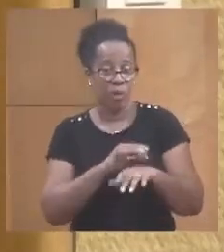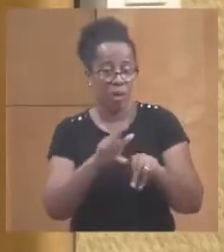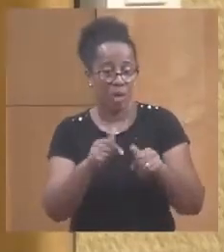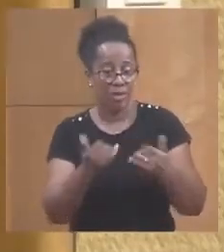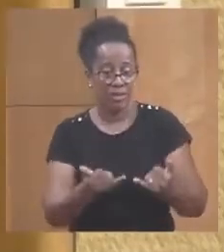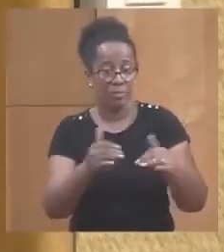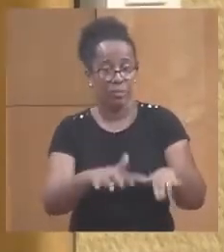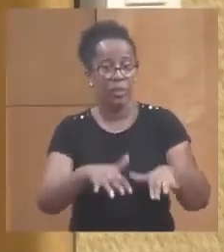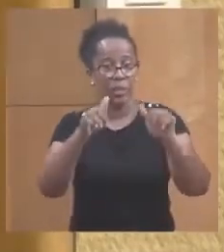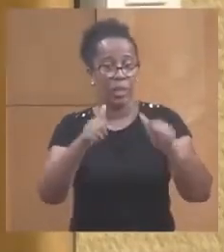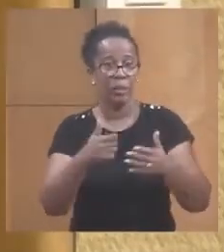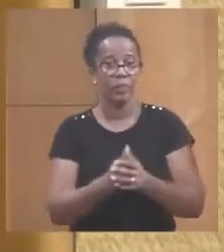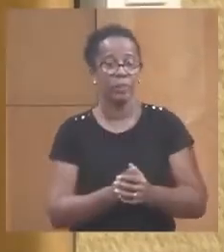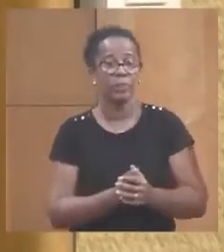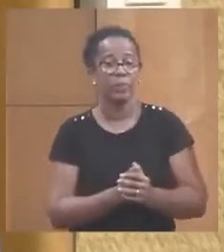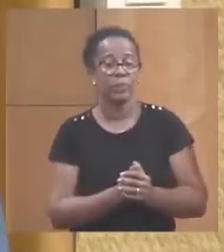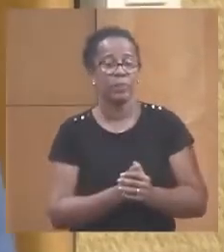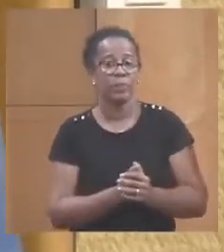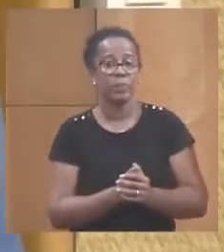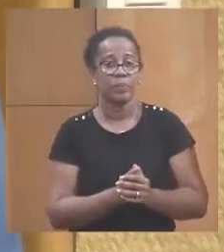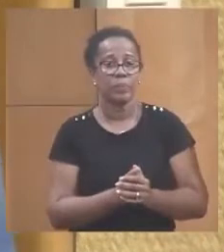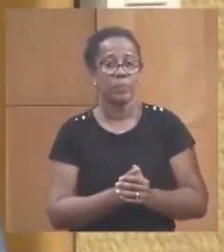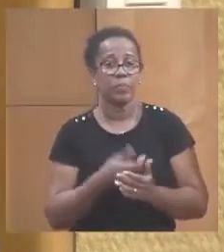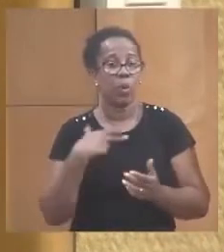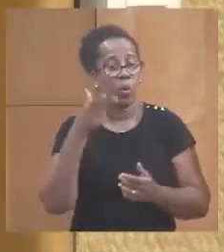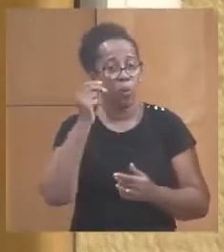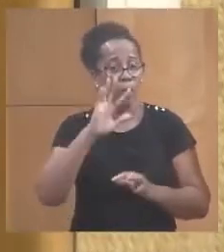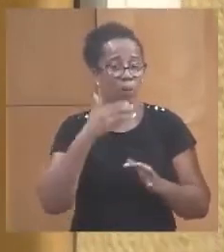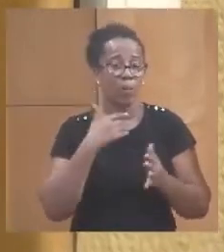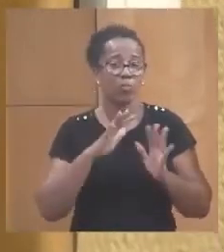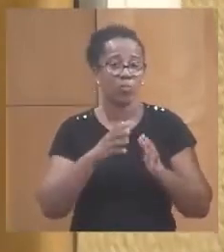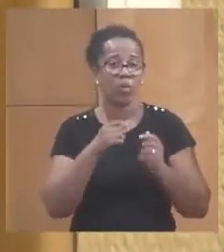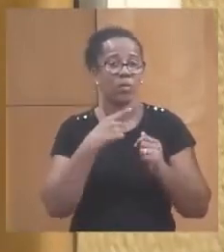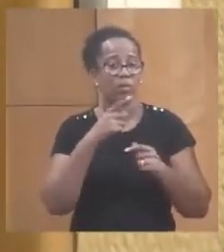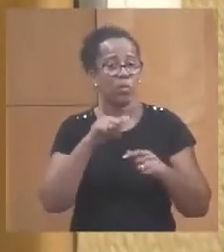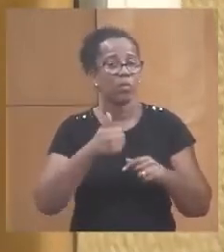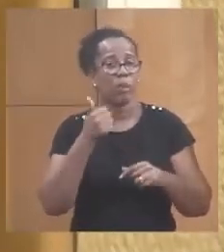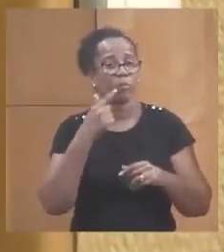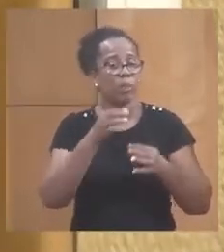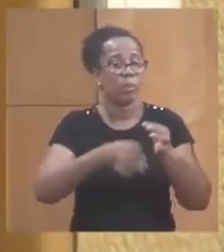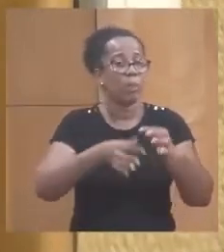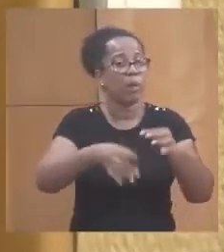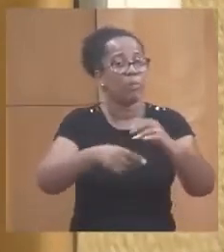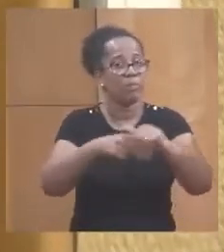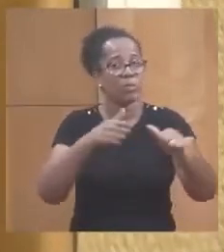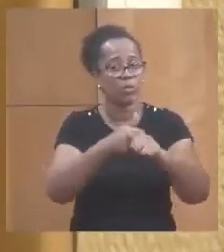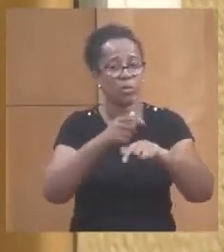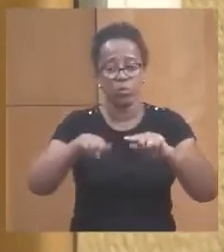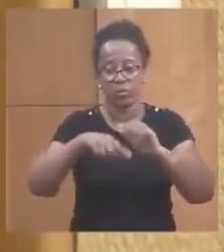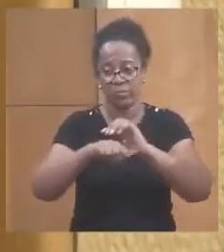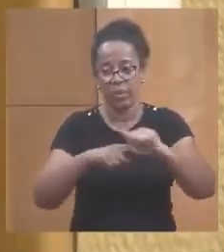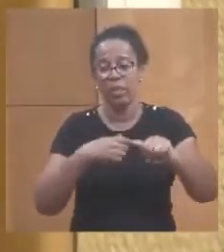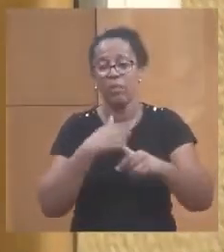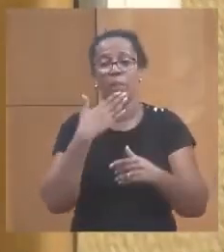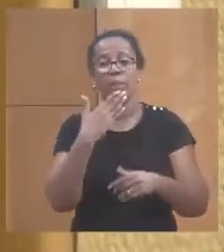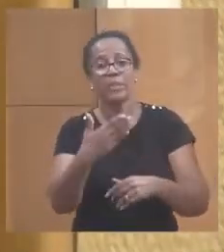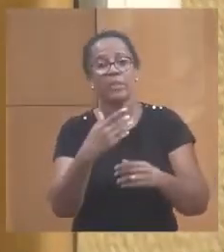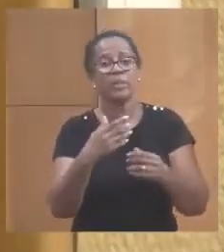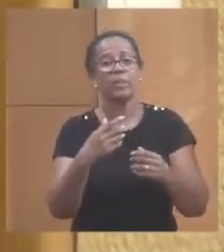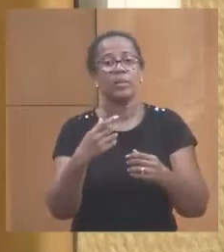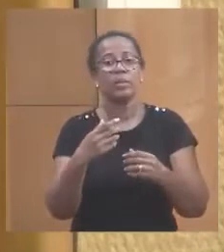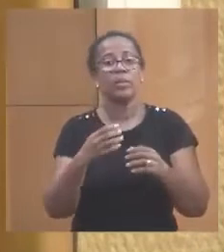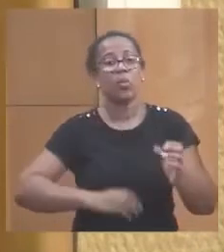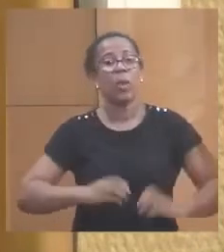air. Nous ne nous rencontrons pas suffisamment souvent pour que nous puissions vous rendre compte de ce que nous faisons. Et donc, je remercie les collègues qui ont posé des questions